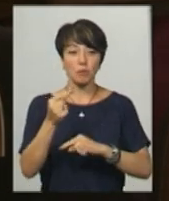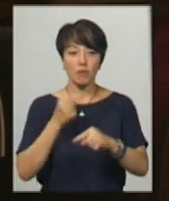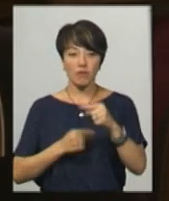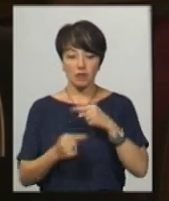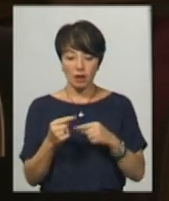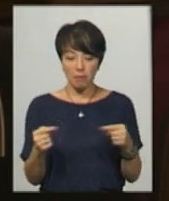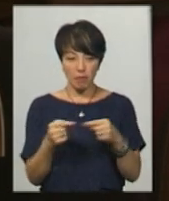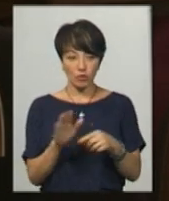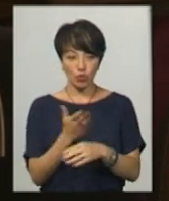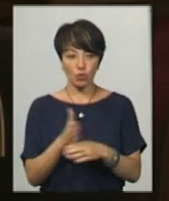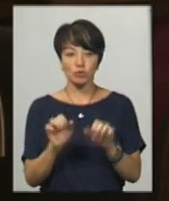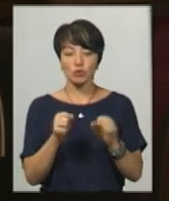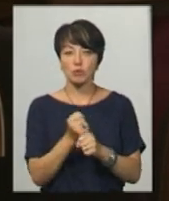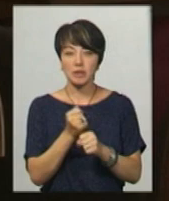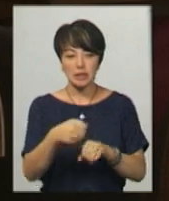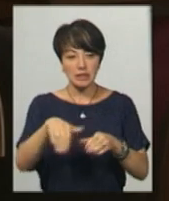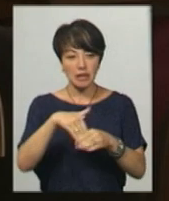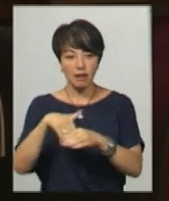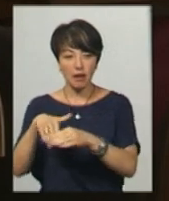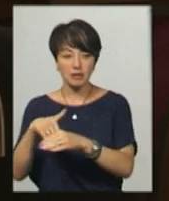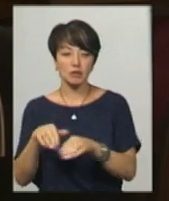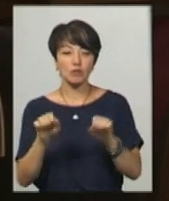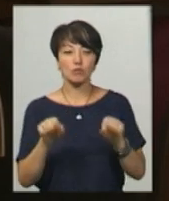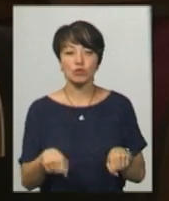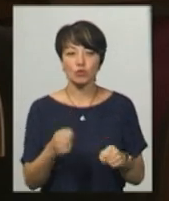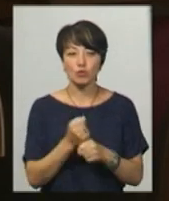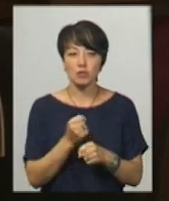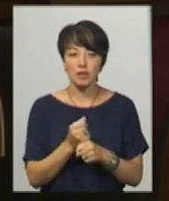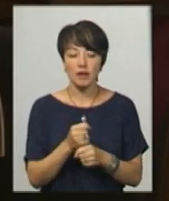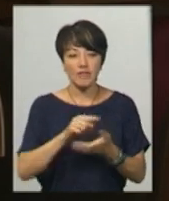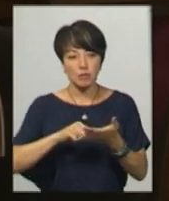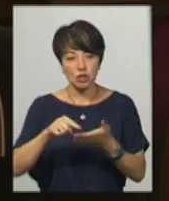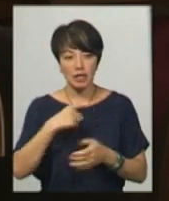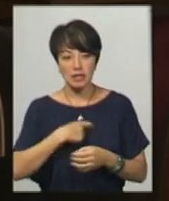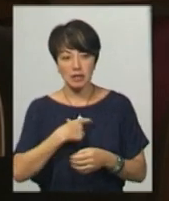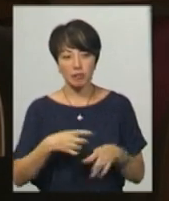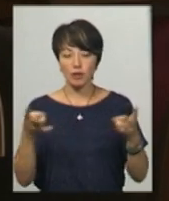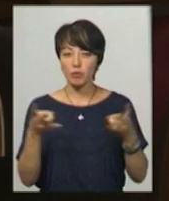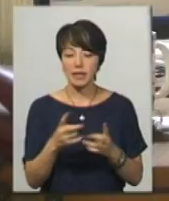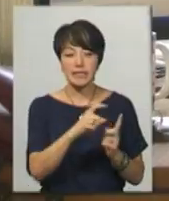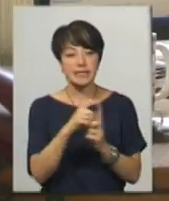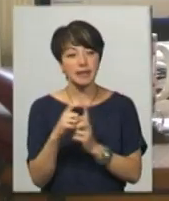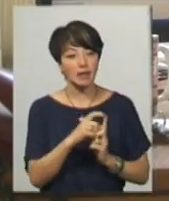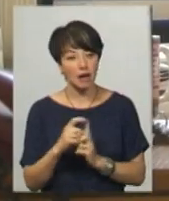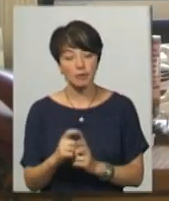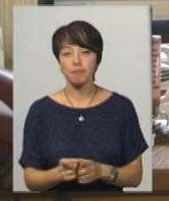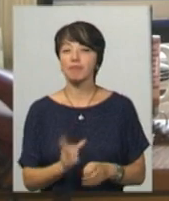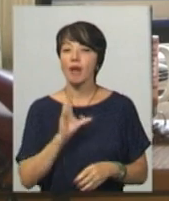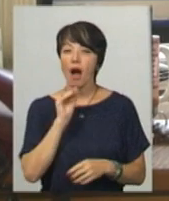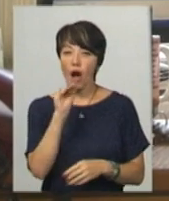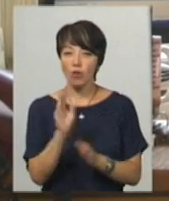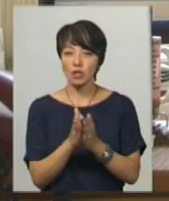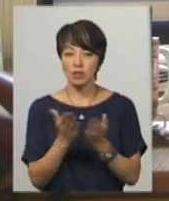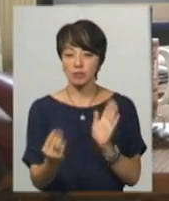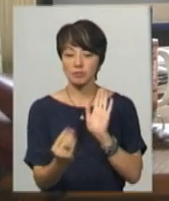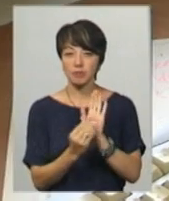до певного розділу, вони зможуть робити закладки, вони зможуть відмічати для себе необхідні цитати». Аудіокнигу розмістять на